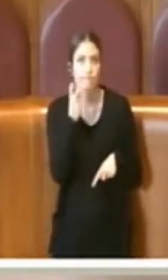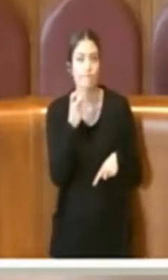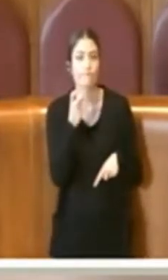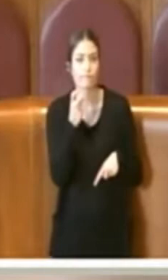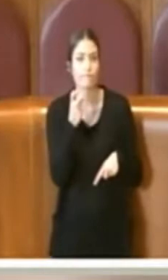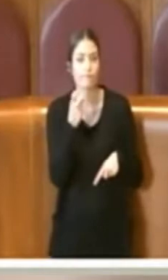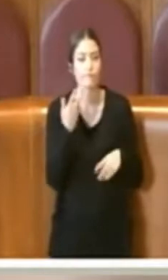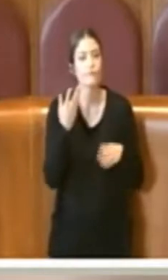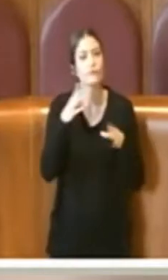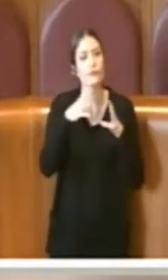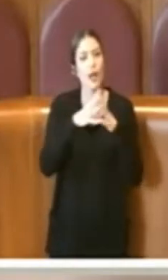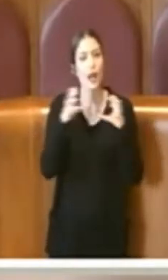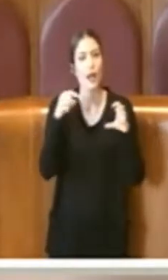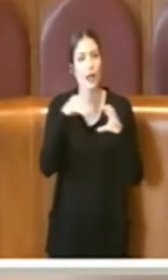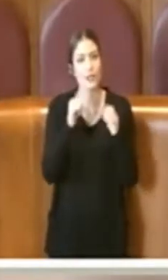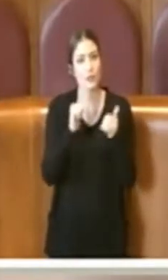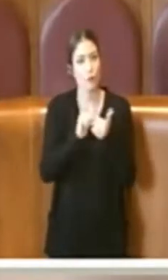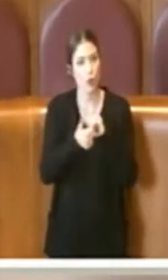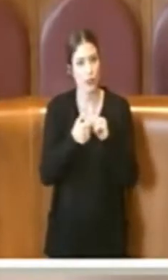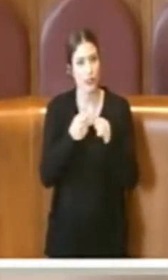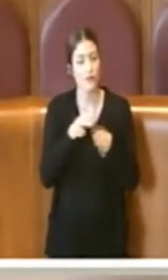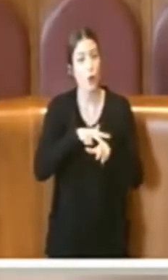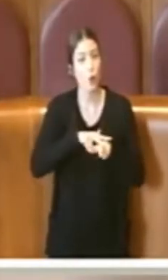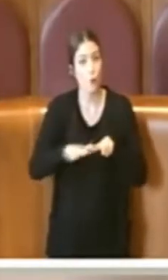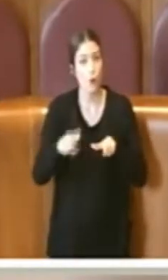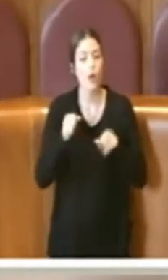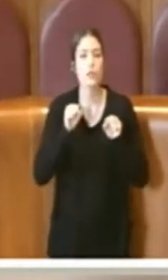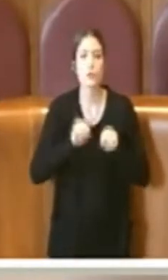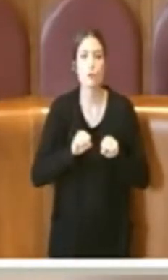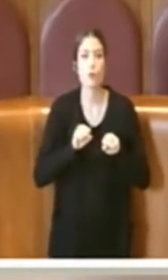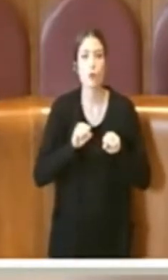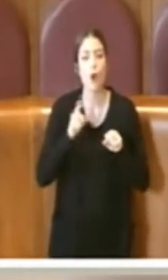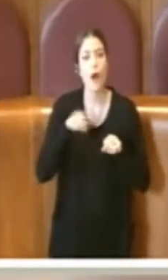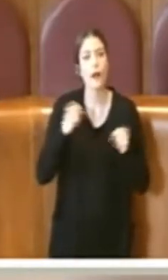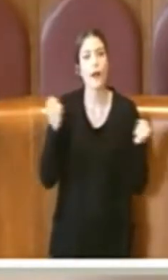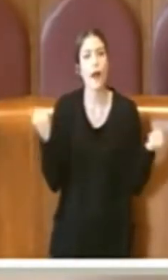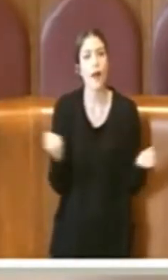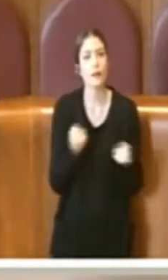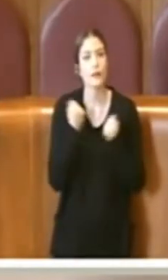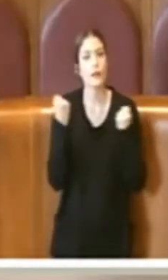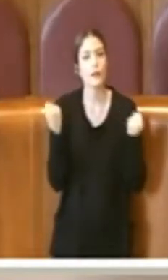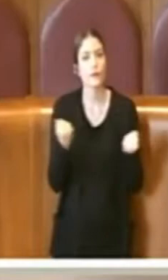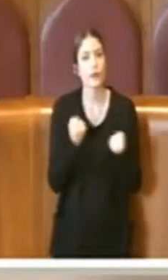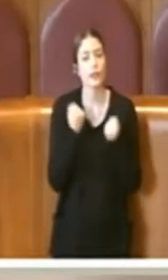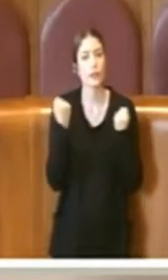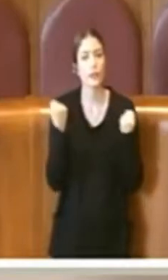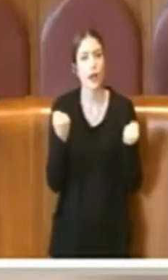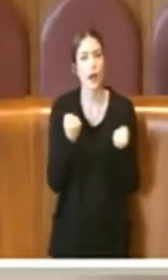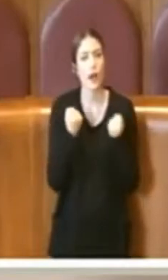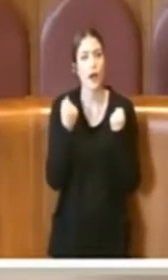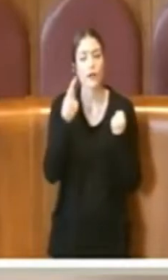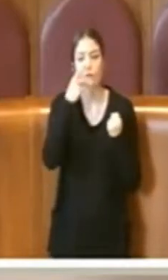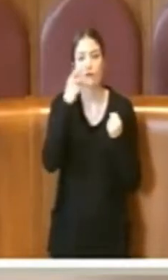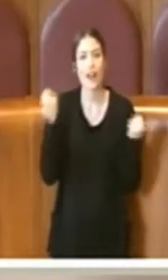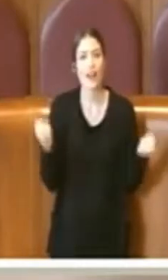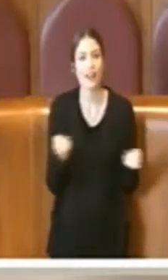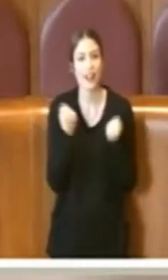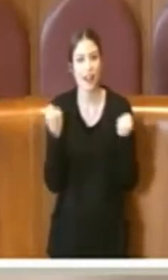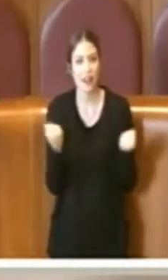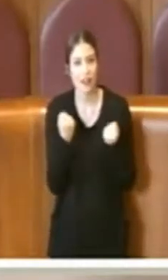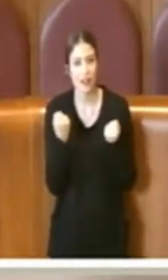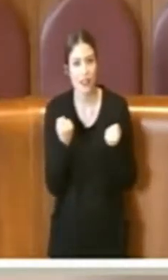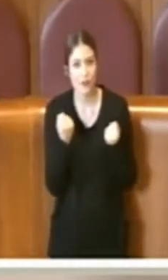'interno degli impianti sportivi comunali si possano svolgere anche attività di tipo ricreativo, attività